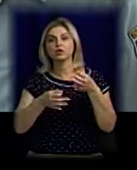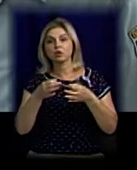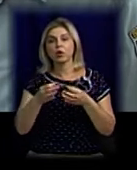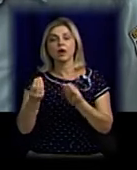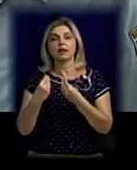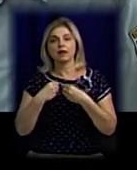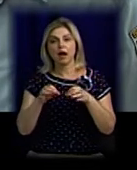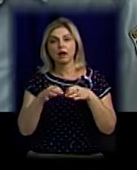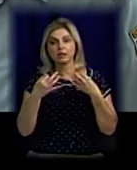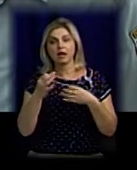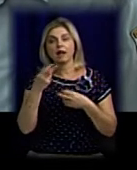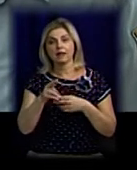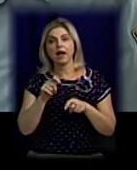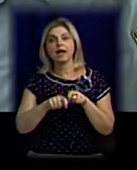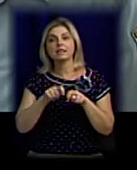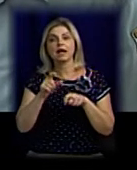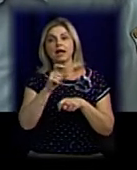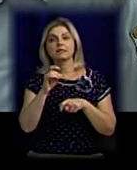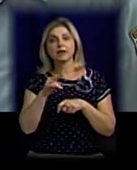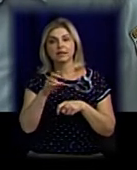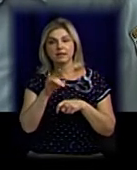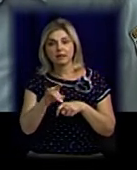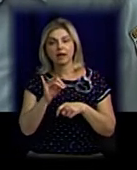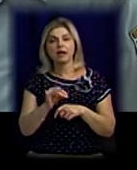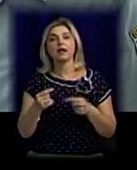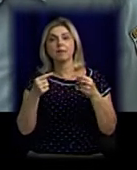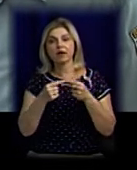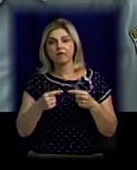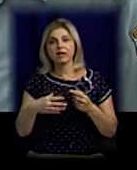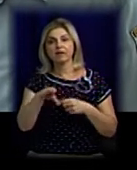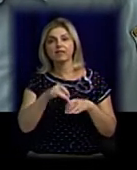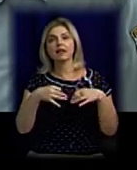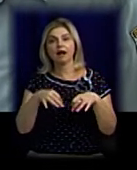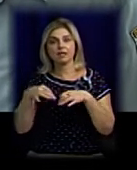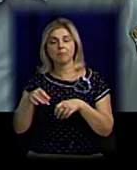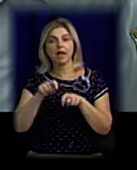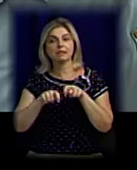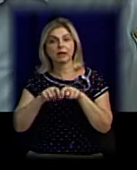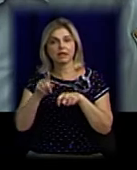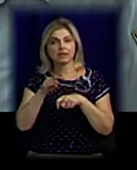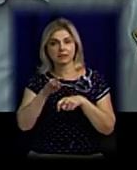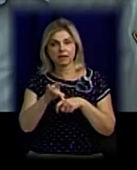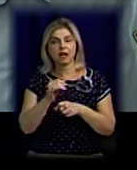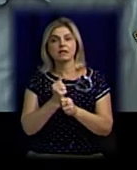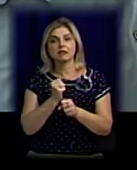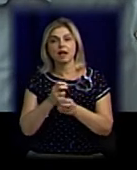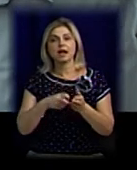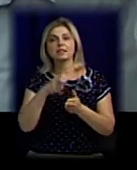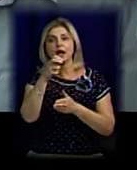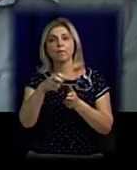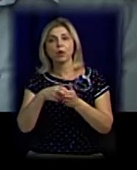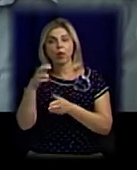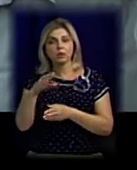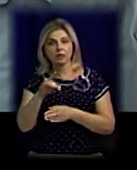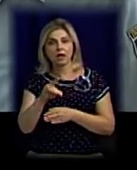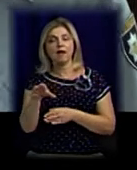дозву на переведення судово-медичної експертизи. Призначено також всіх транспортних експертиз. Зроблені запити до всіх структур, які